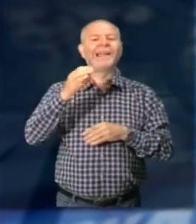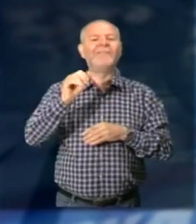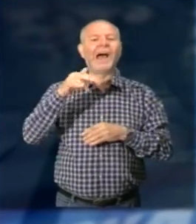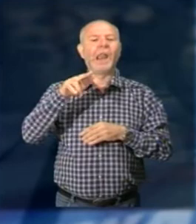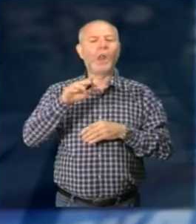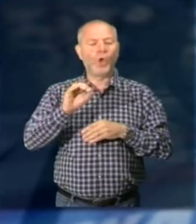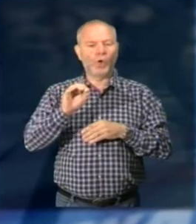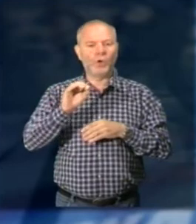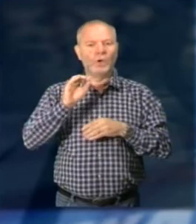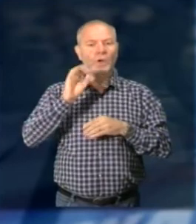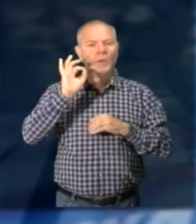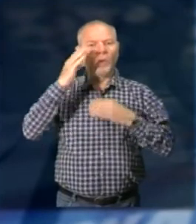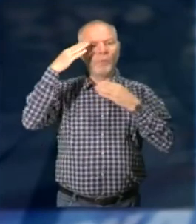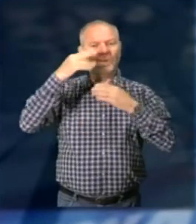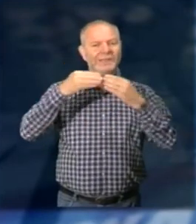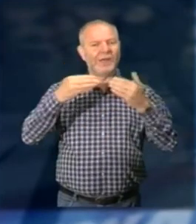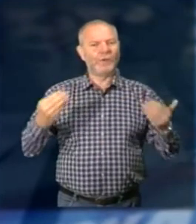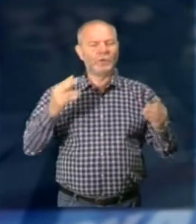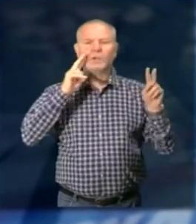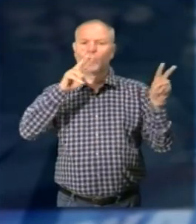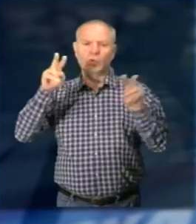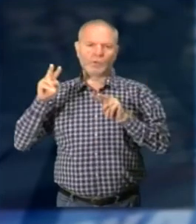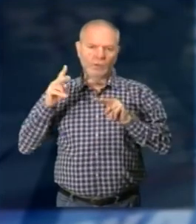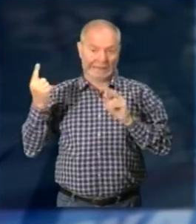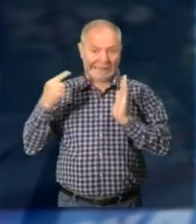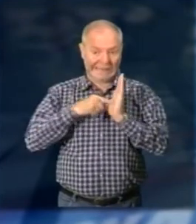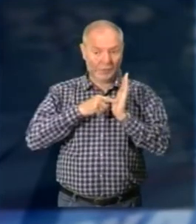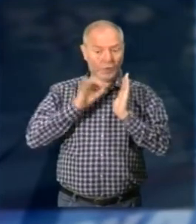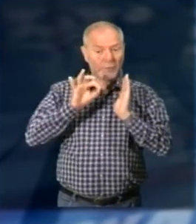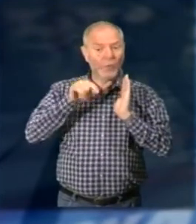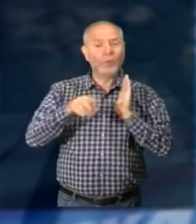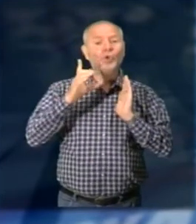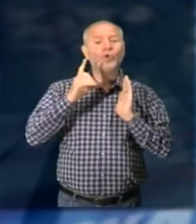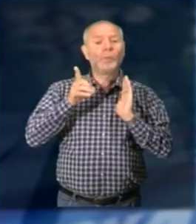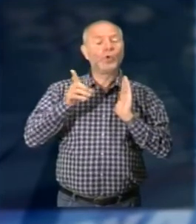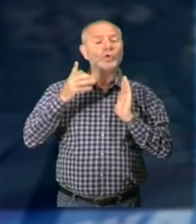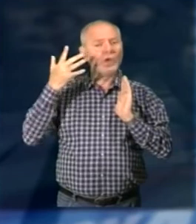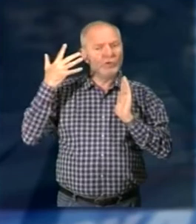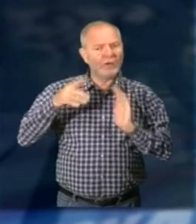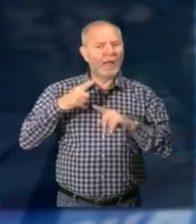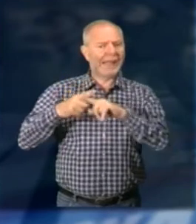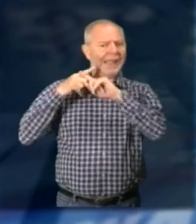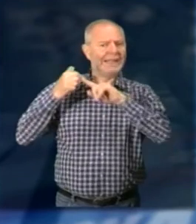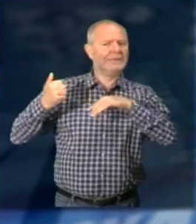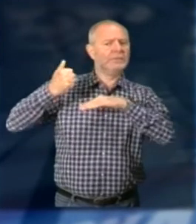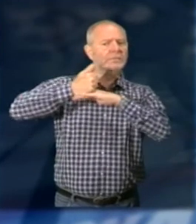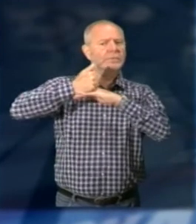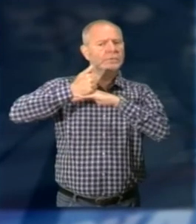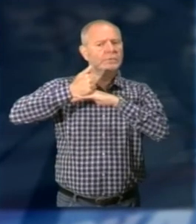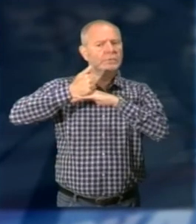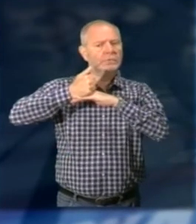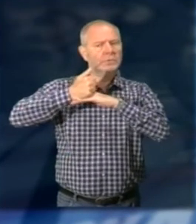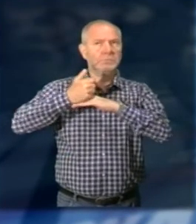Liguria e Valle d'Aosta Della Polizia di Frontiera Un ritorno quello di Cavallo Che era stato comandare il posto di Polizia di Frontiera A Domodossola